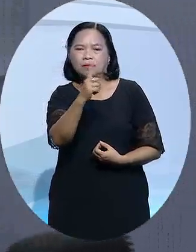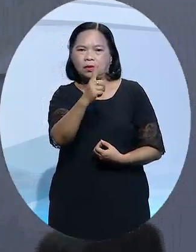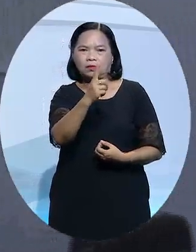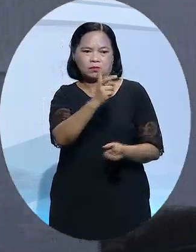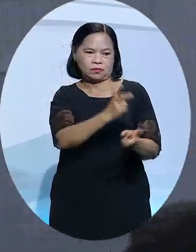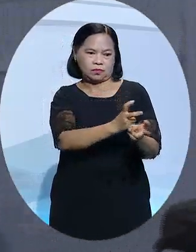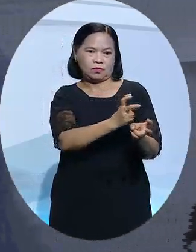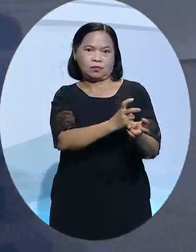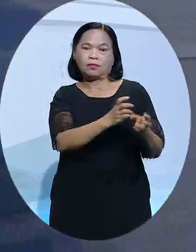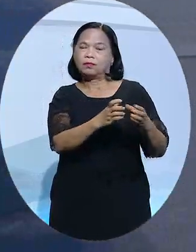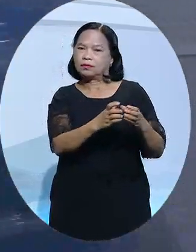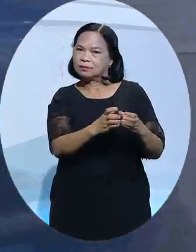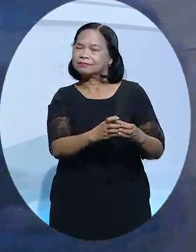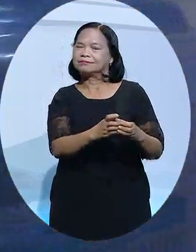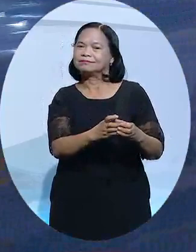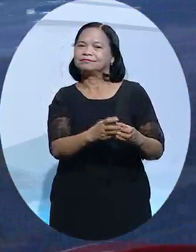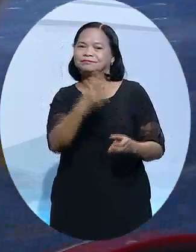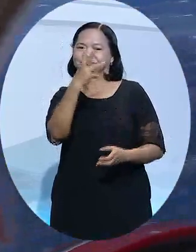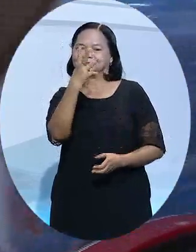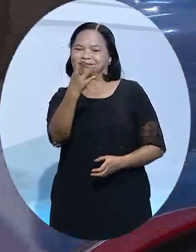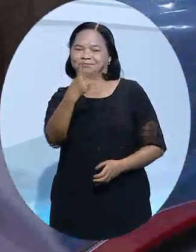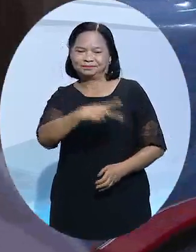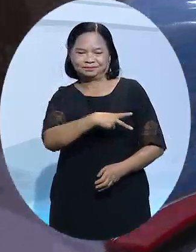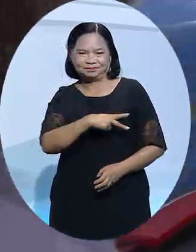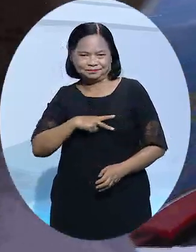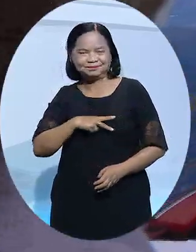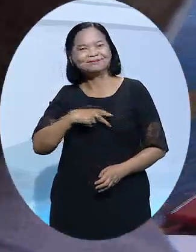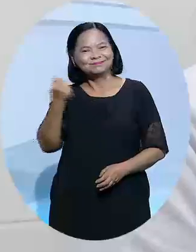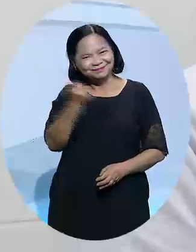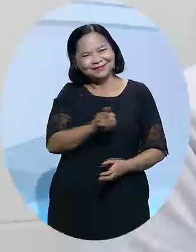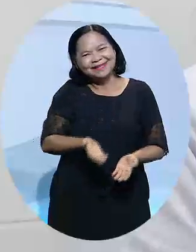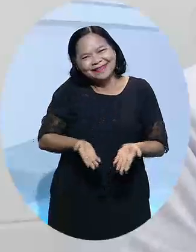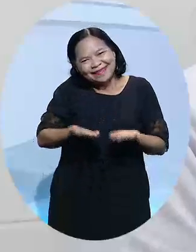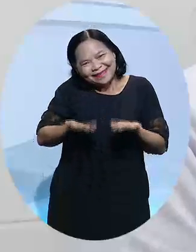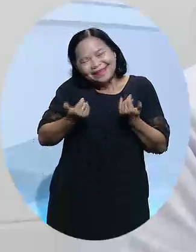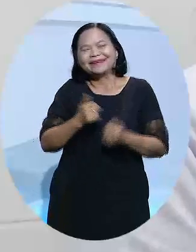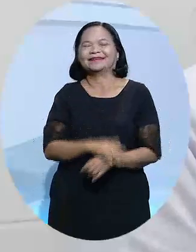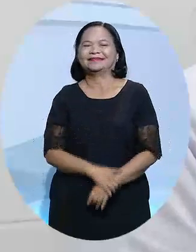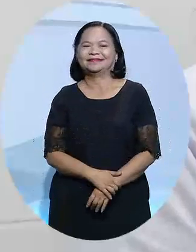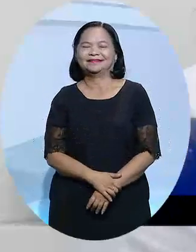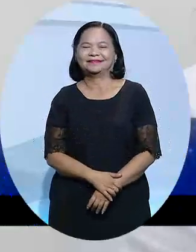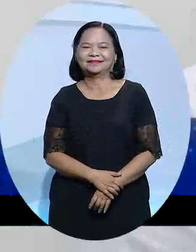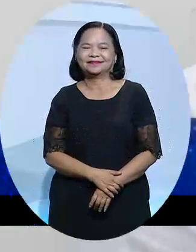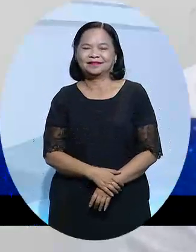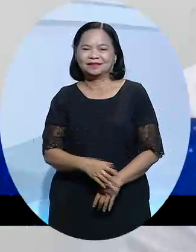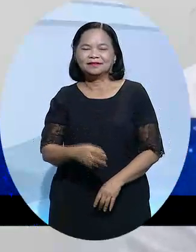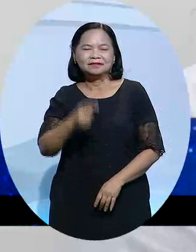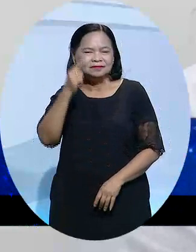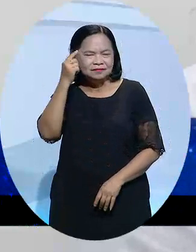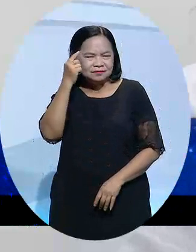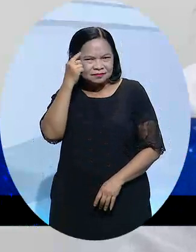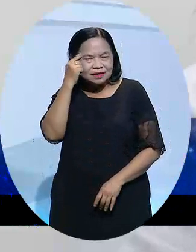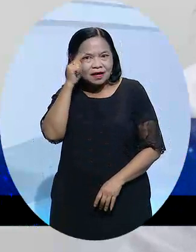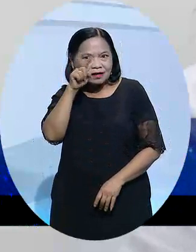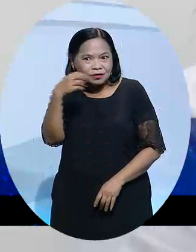nhóm nguy cơ cao. Từ đây, công việc của 3 nhân viên y tế tại đây cũng được giảm tải. Chúng tôi ghi nhận là các số ca mà khai báo trên phần